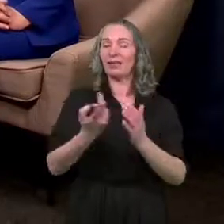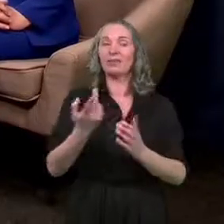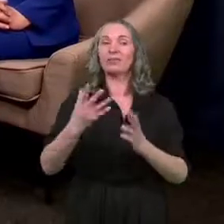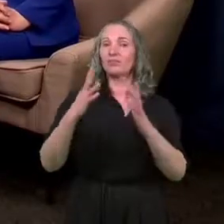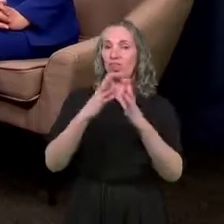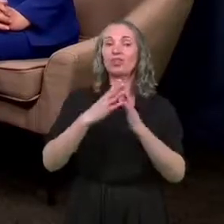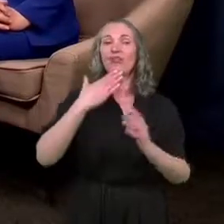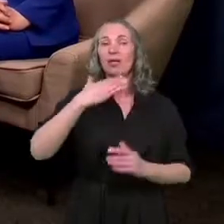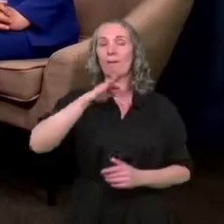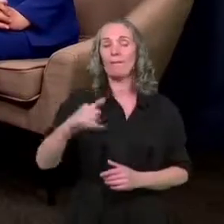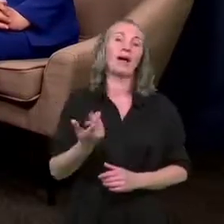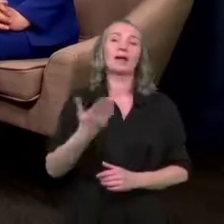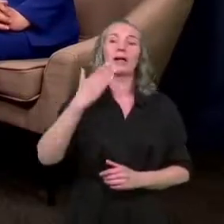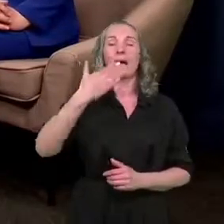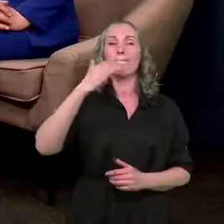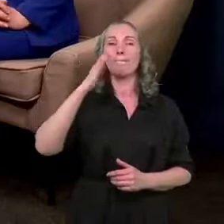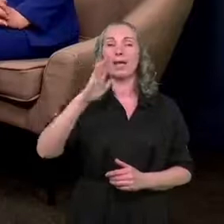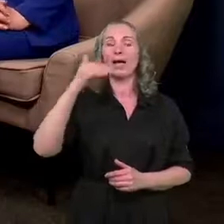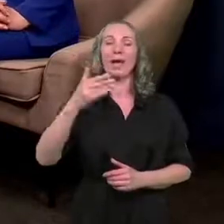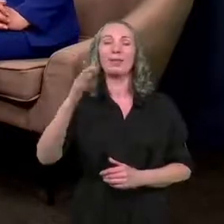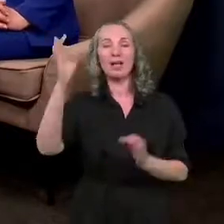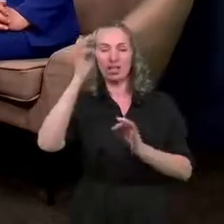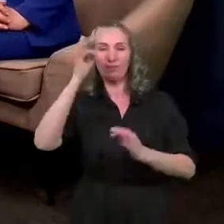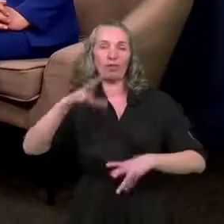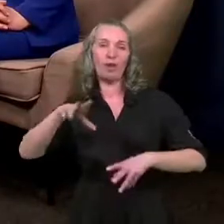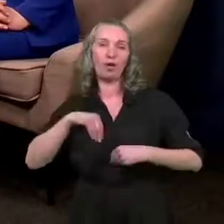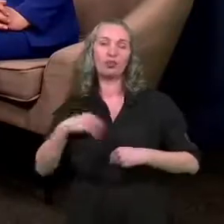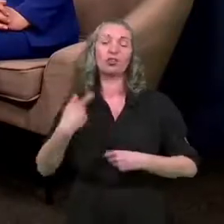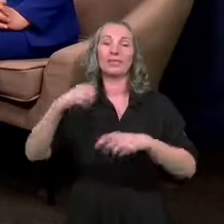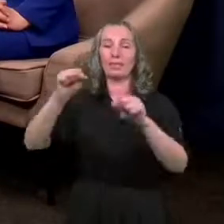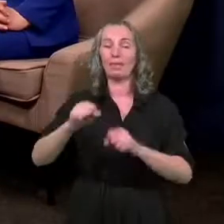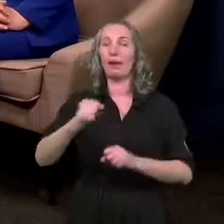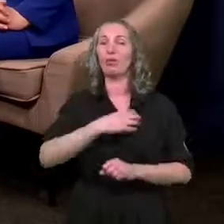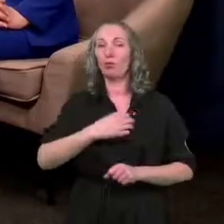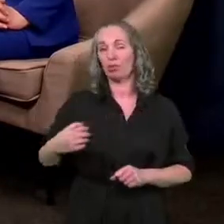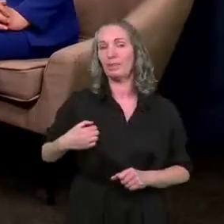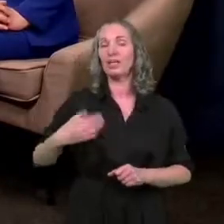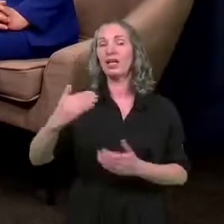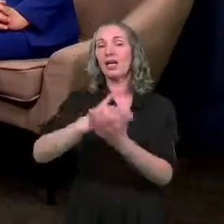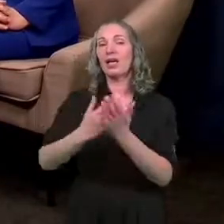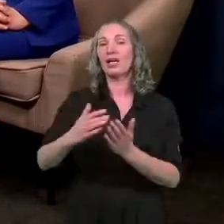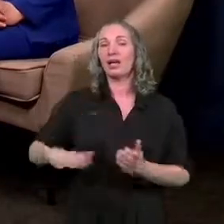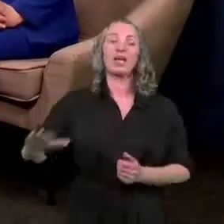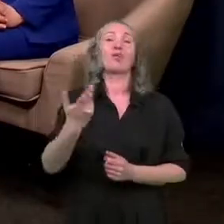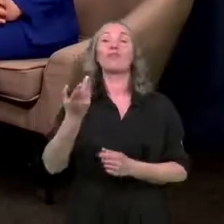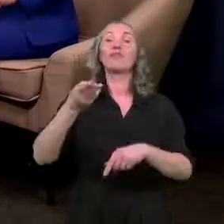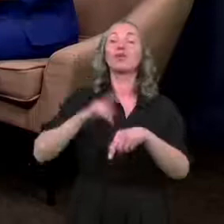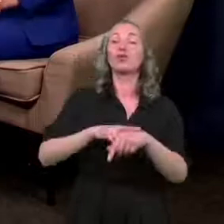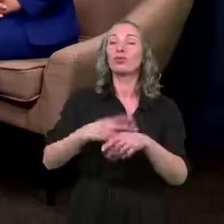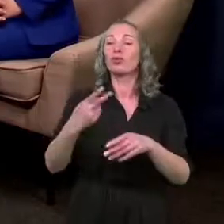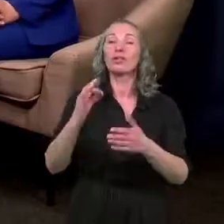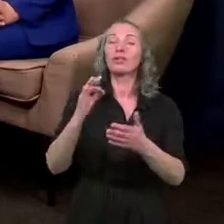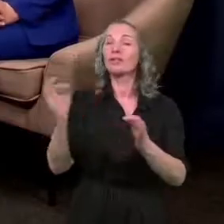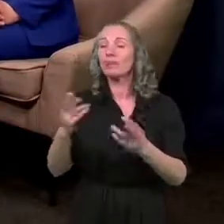10 maja MBM otrzyma informację z Banku Gospodarstwa Krajowego, w którym momencie